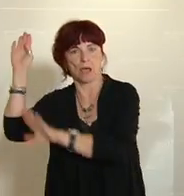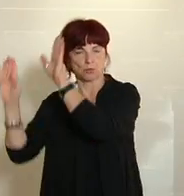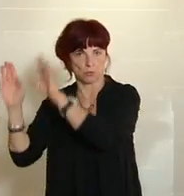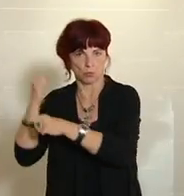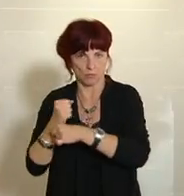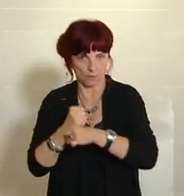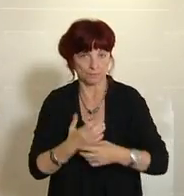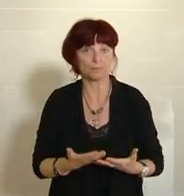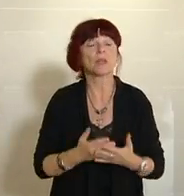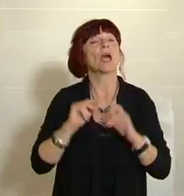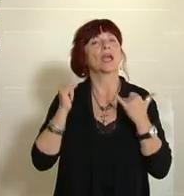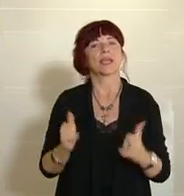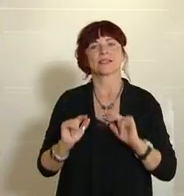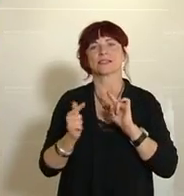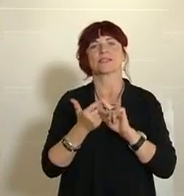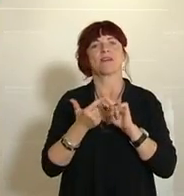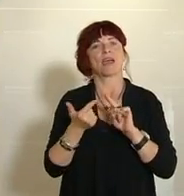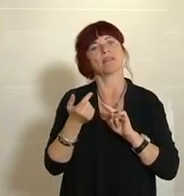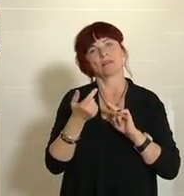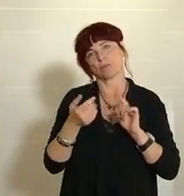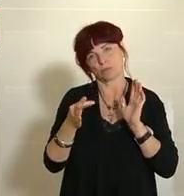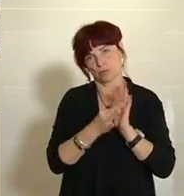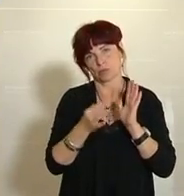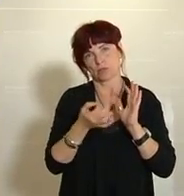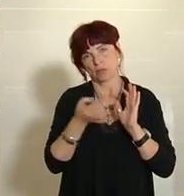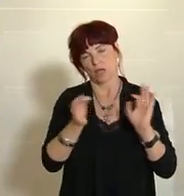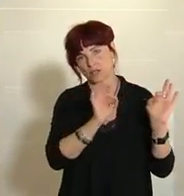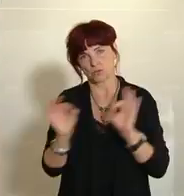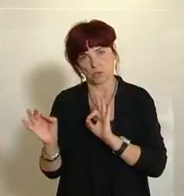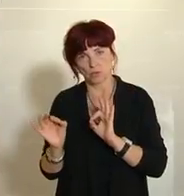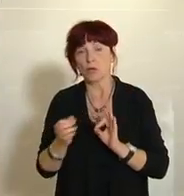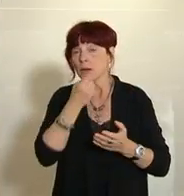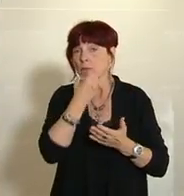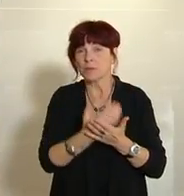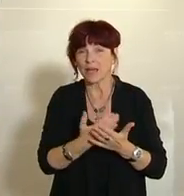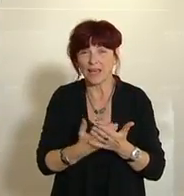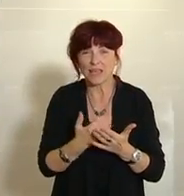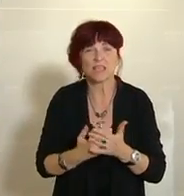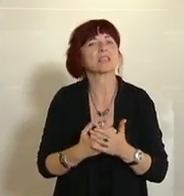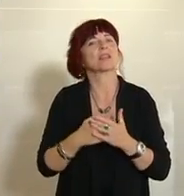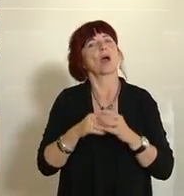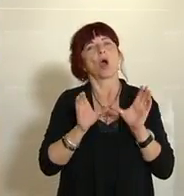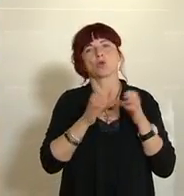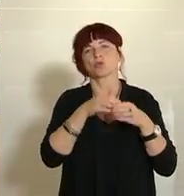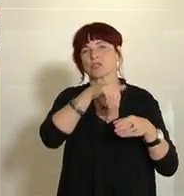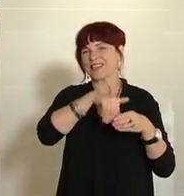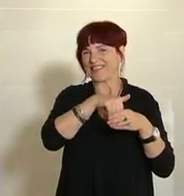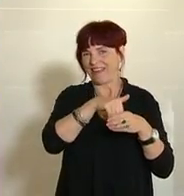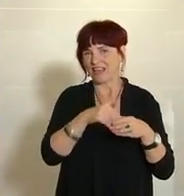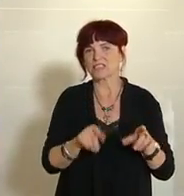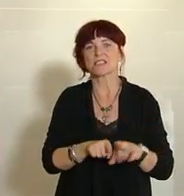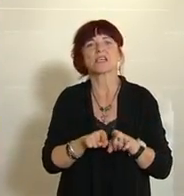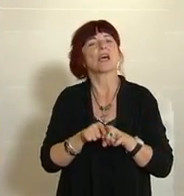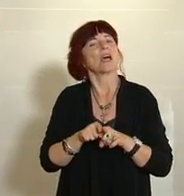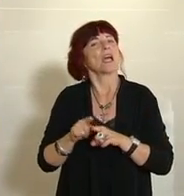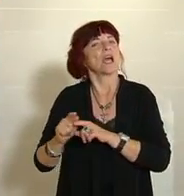und Gewalt gegen Frauen. Da geht es unter anderem um die systematische Erfassung von Vorurteilsmotiven